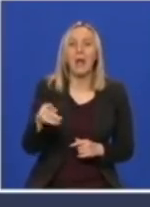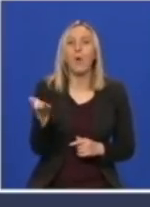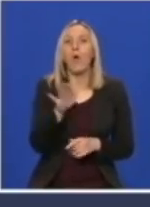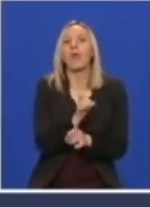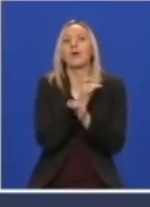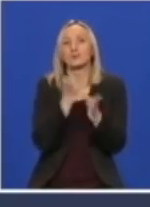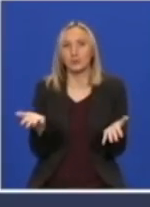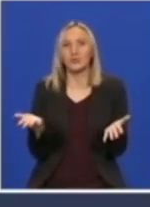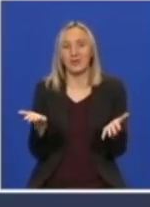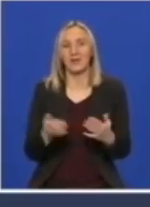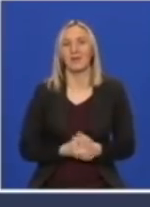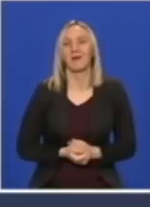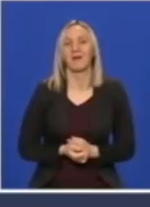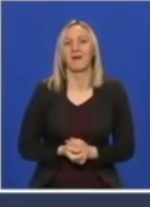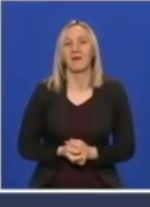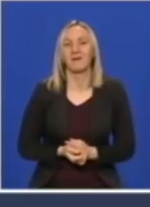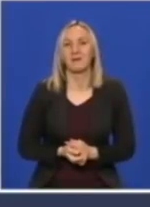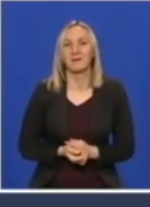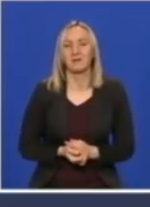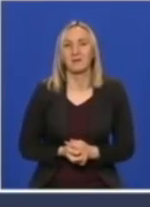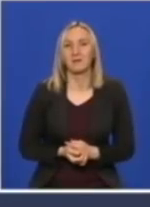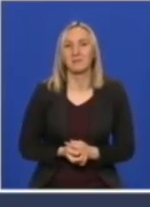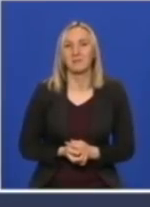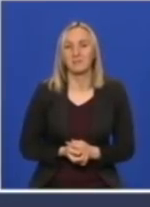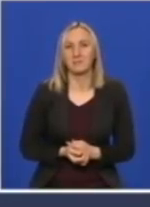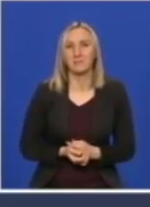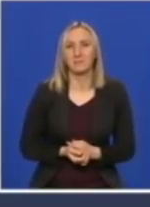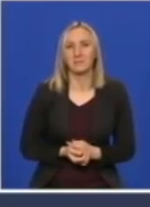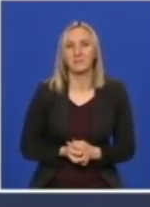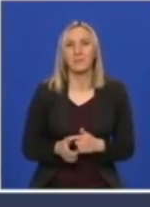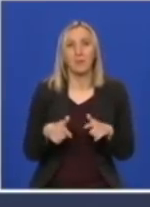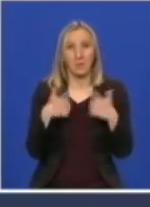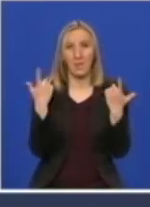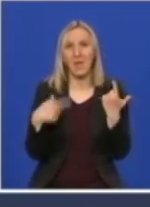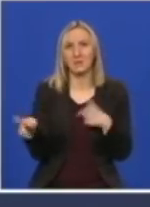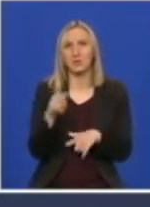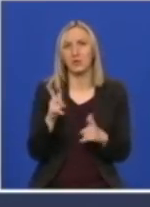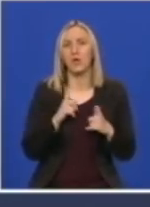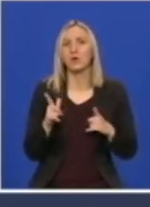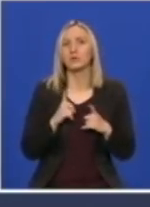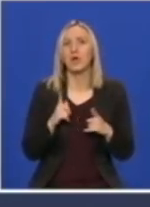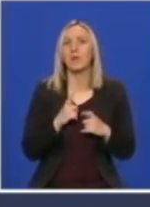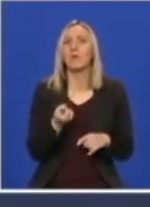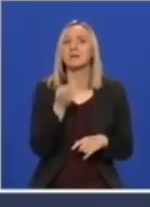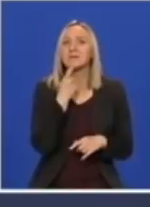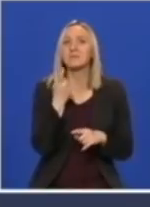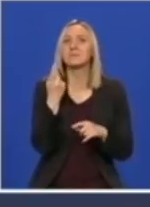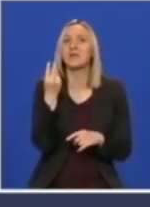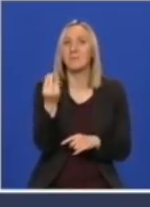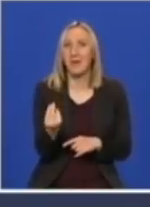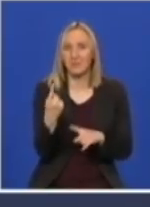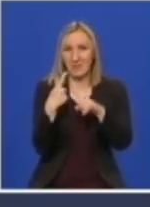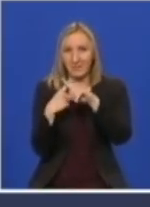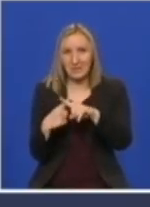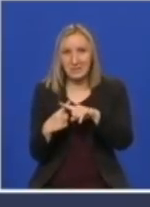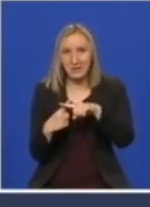Tako da jasno je da očekujemo od Srpske pravoslavne crkve, pa čak